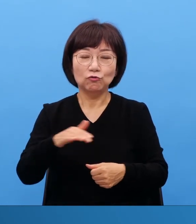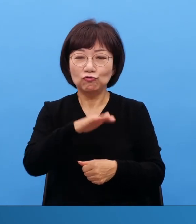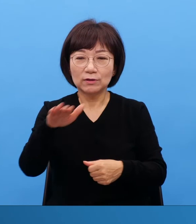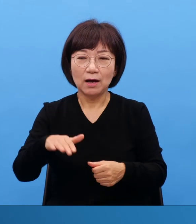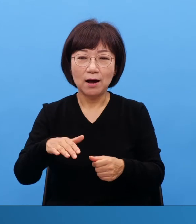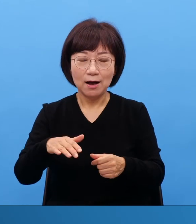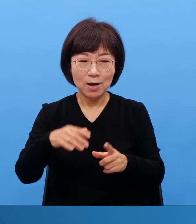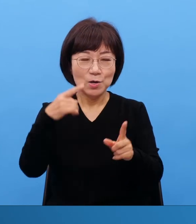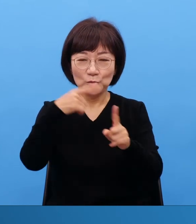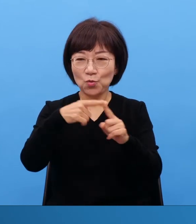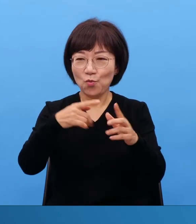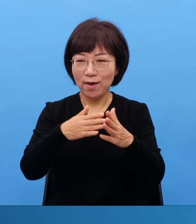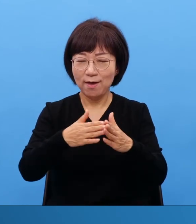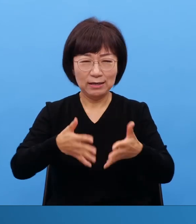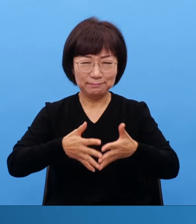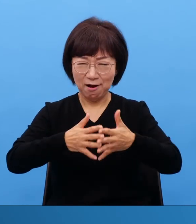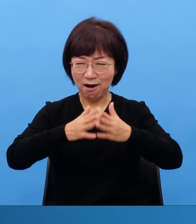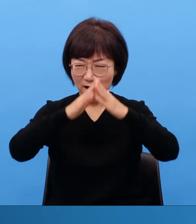어마어마하겠죠